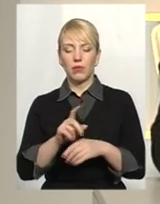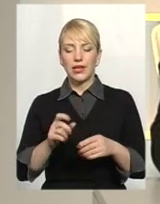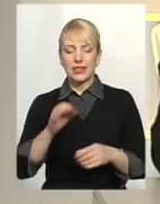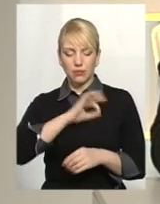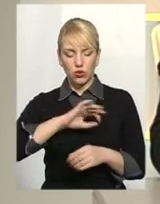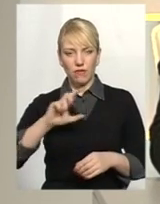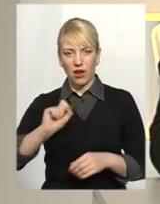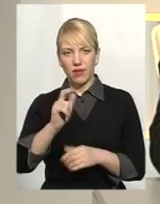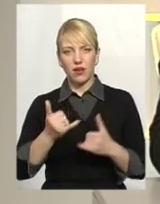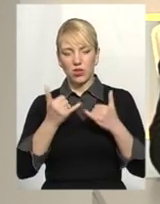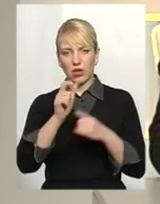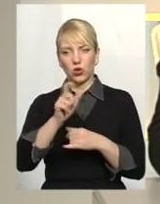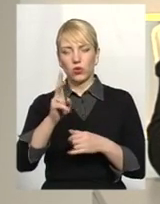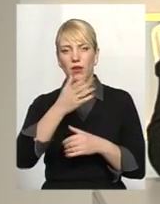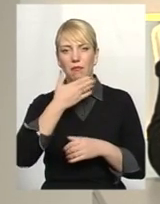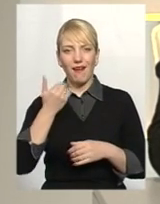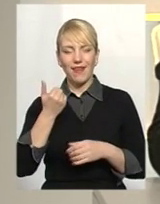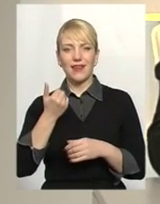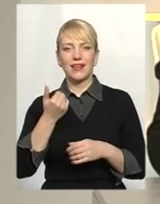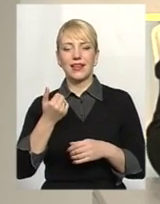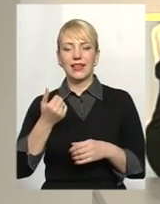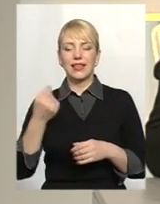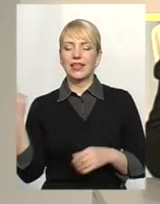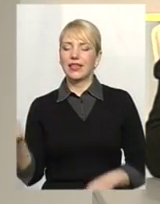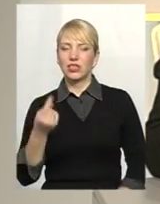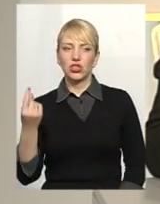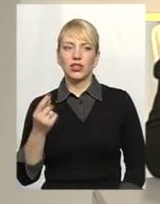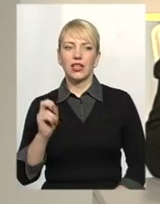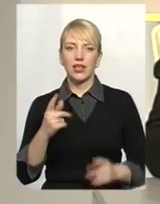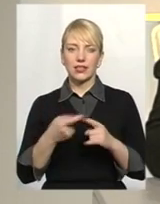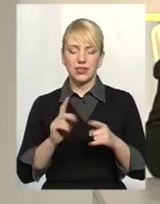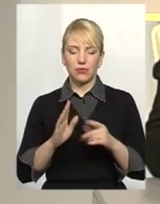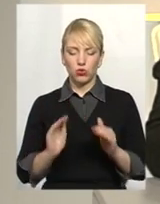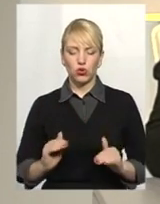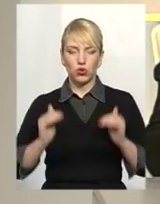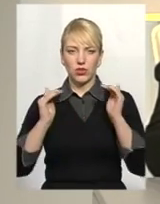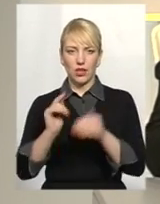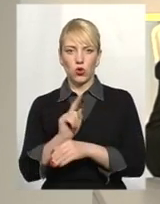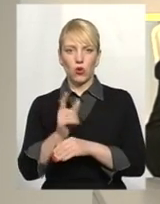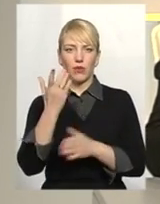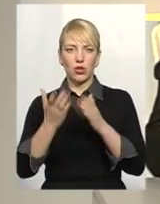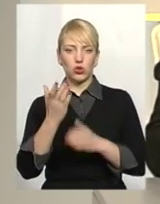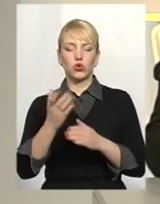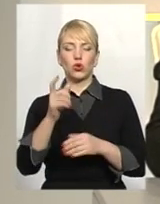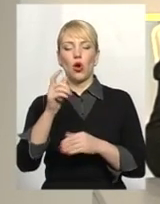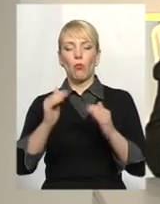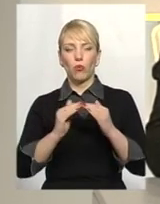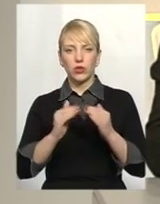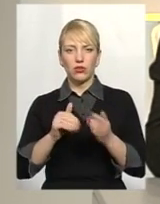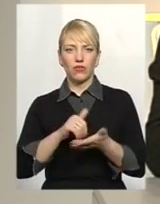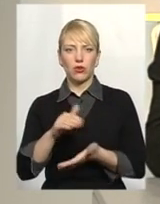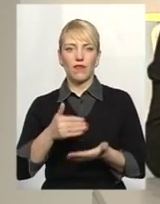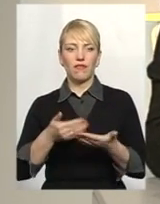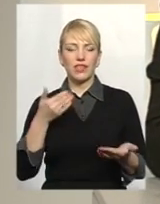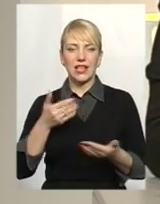тих мешканців, які не мають лічильників, і як вони зростуть ці норми, якщо будинок відмовиться від загальнобудинкового.